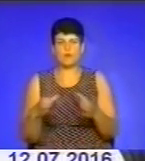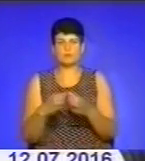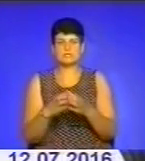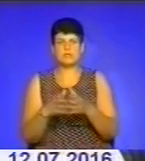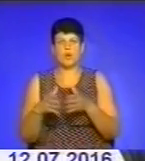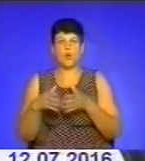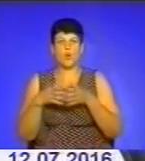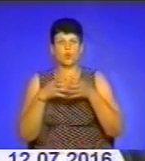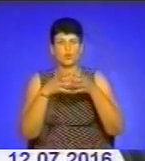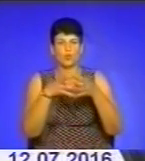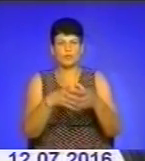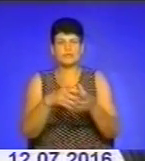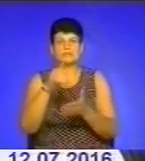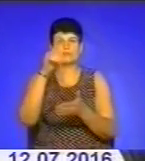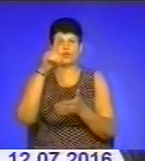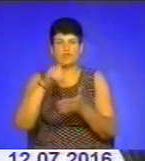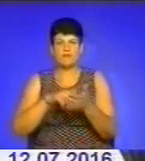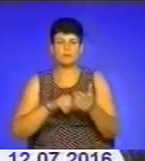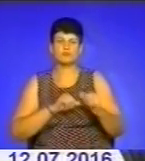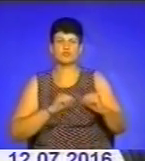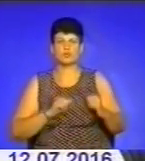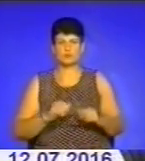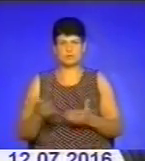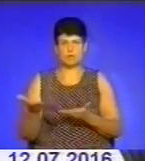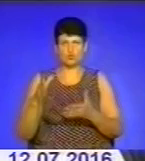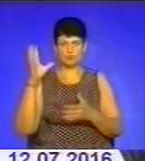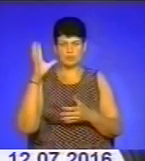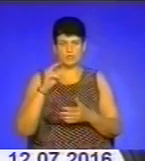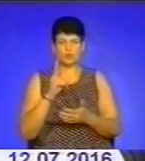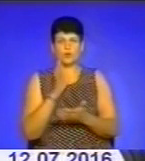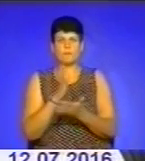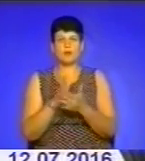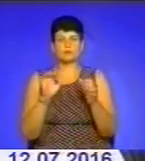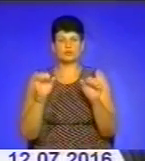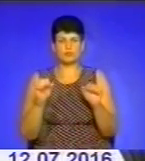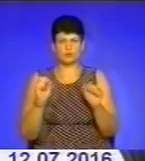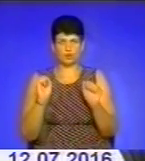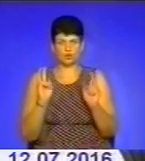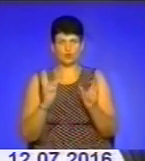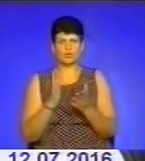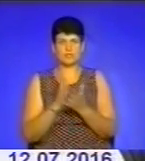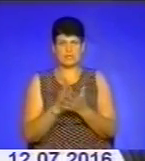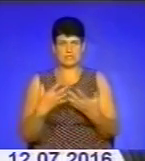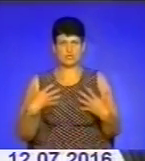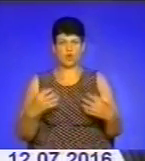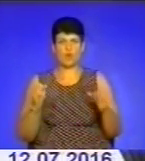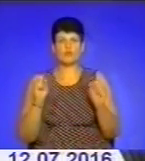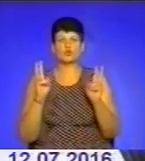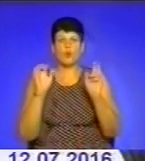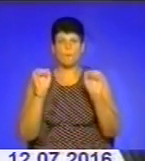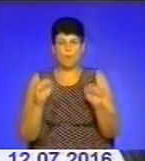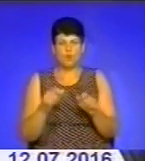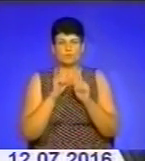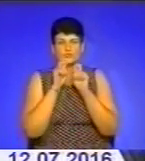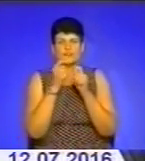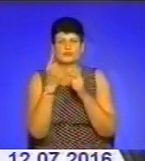Сподіваємося і щиро запрошуємо всіх, хто має можливість, хто є здоровий, хто може, бодай, один день подарувати для